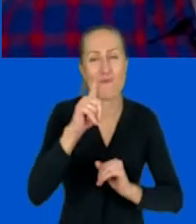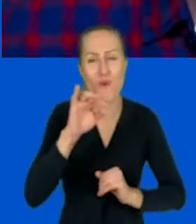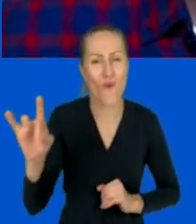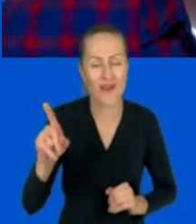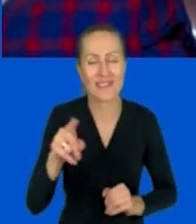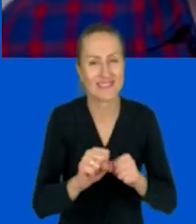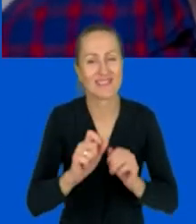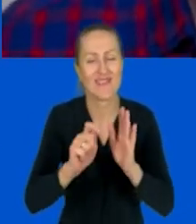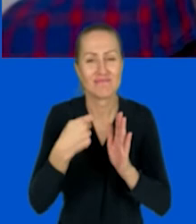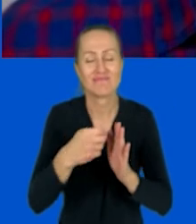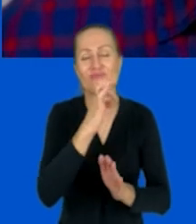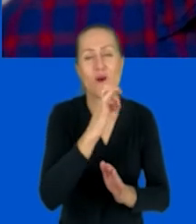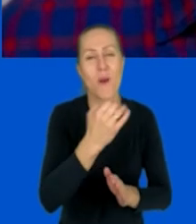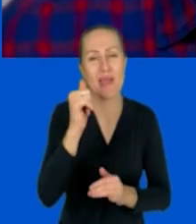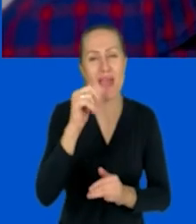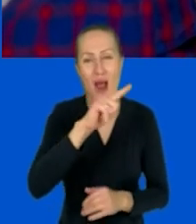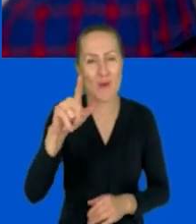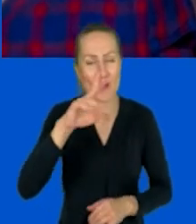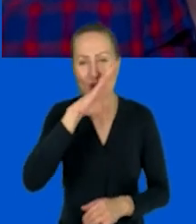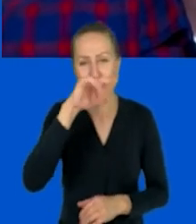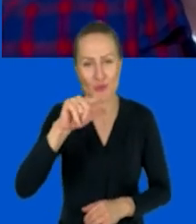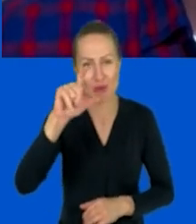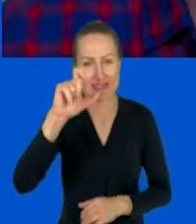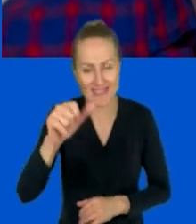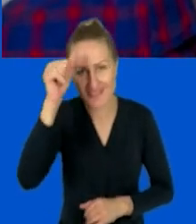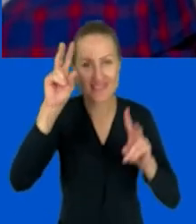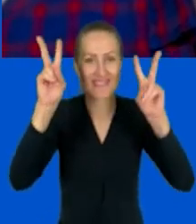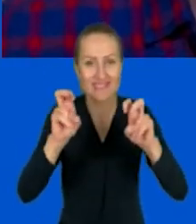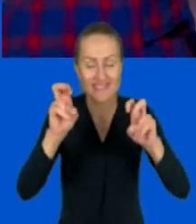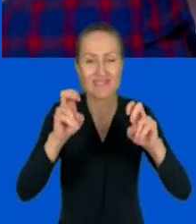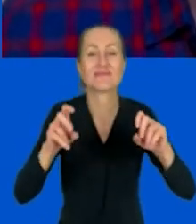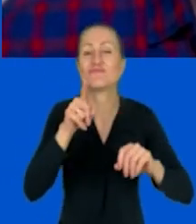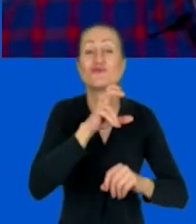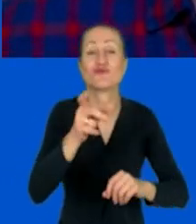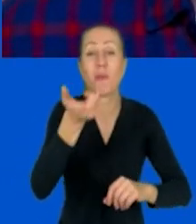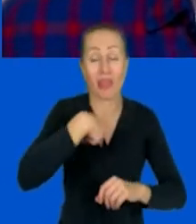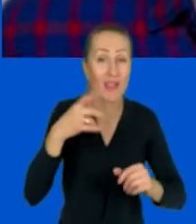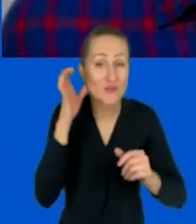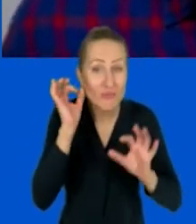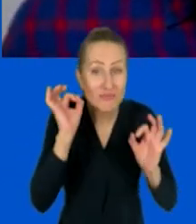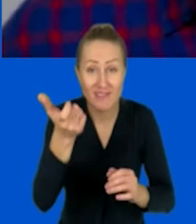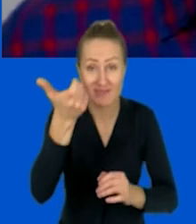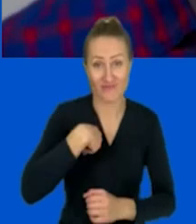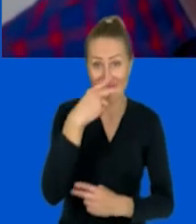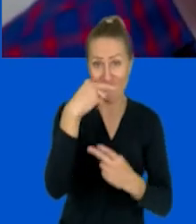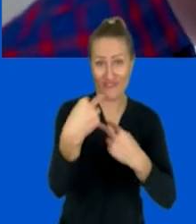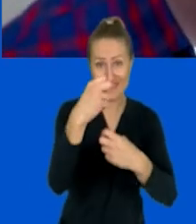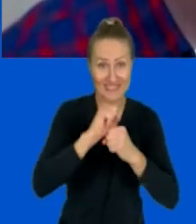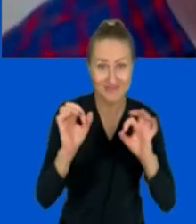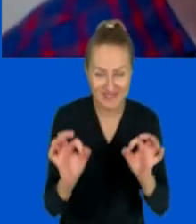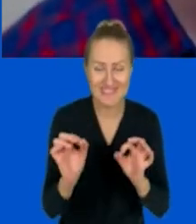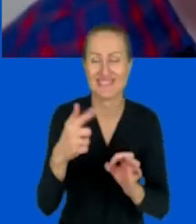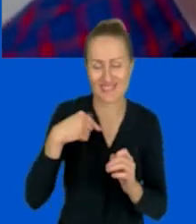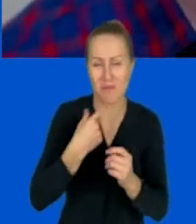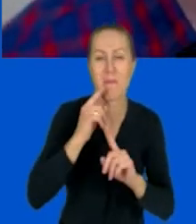autorstwa Michała Szulca, który właśnie pod tytułem jest takim, czym nie słychać i czym nie widać. Więc jeśli możemy go podrzucić, to podrzućmy go wszystkim